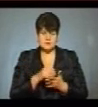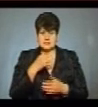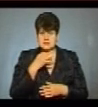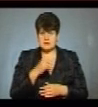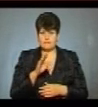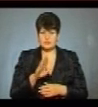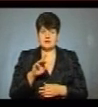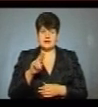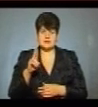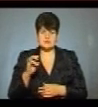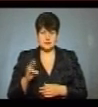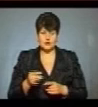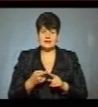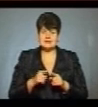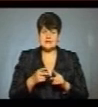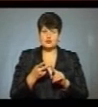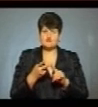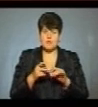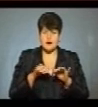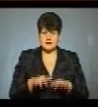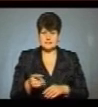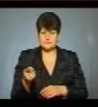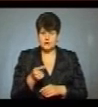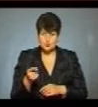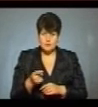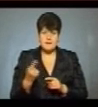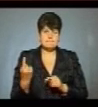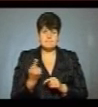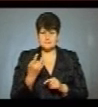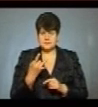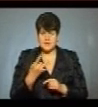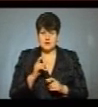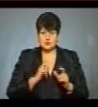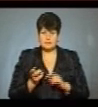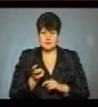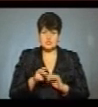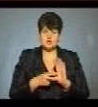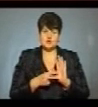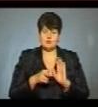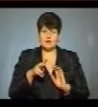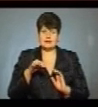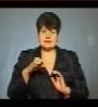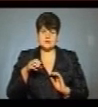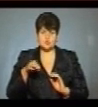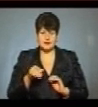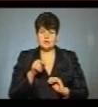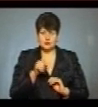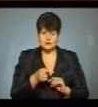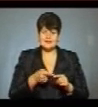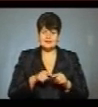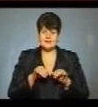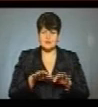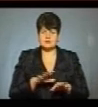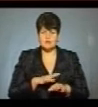Володимир Яценко. Це друга така акція в Тернополі. Вперше студенти вийшли на протест 7 листопада. Тоді такі ж акції